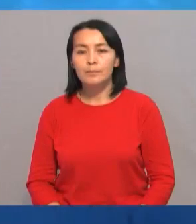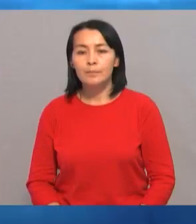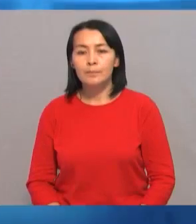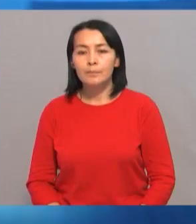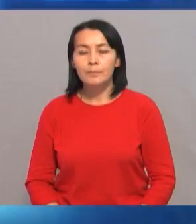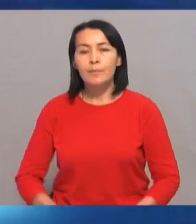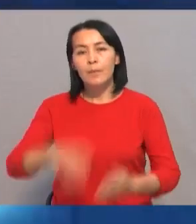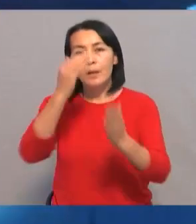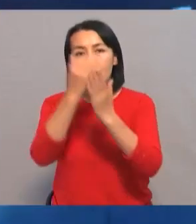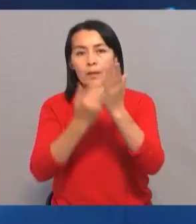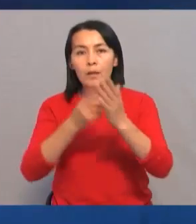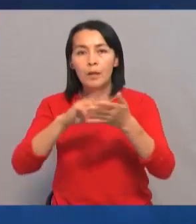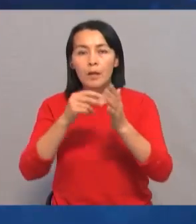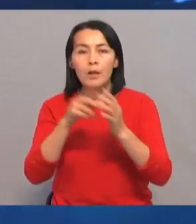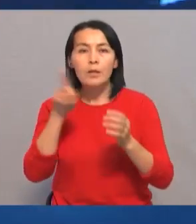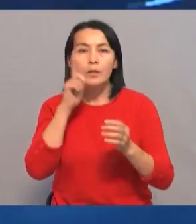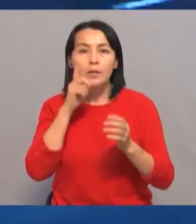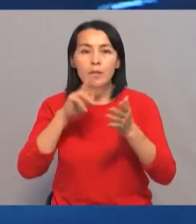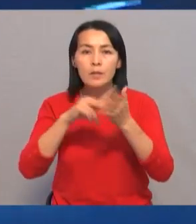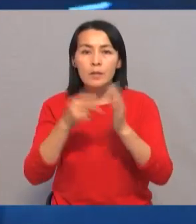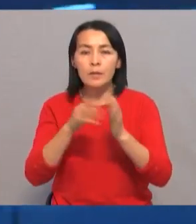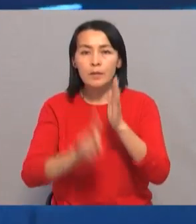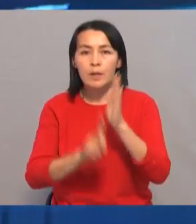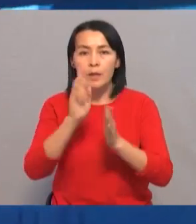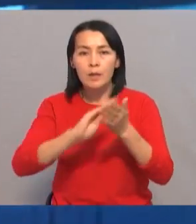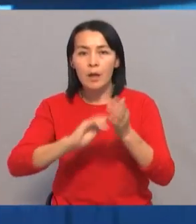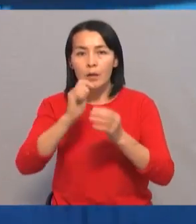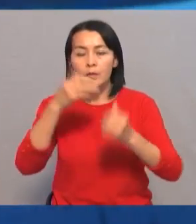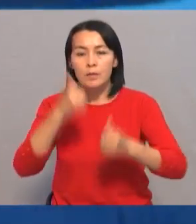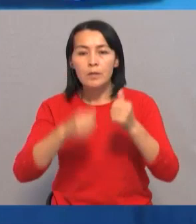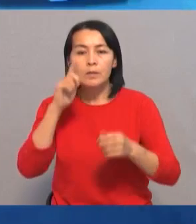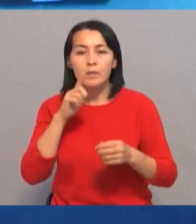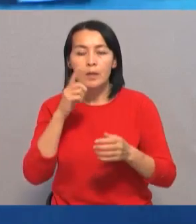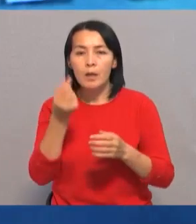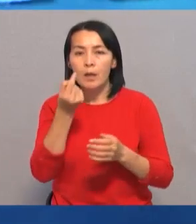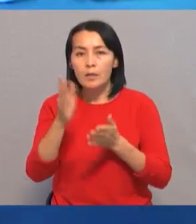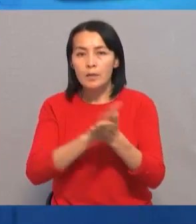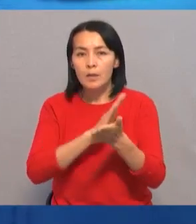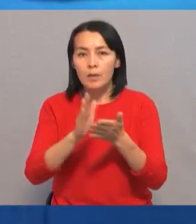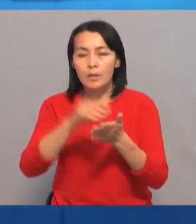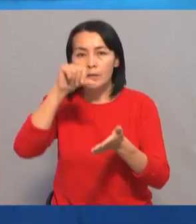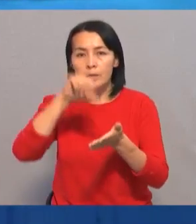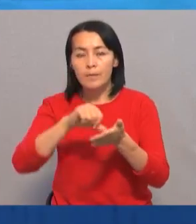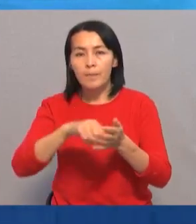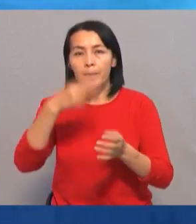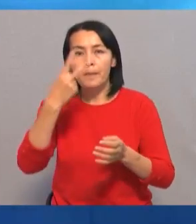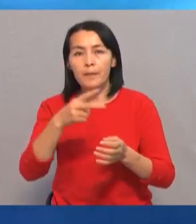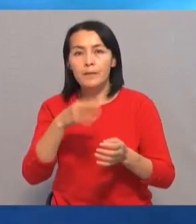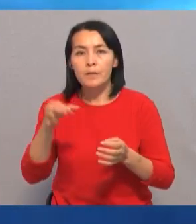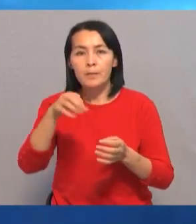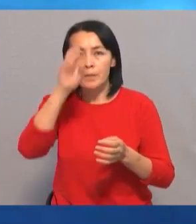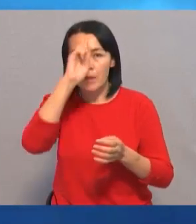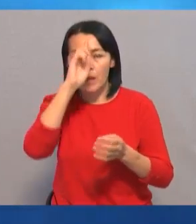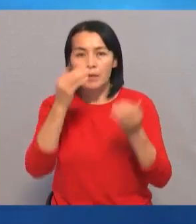В рамках проекта ЖАЗ-проект начался прием заявок на конкурс малых грантов. Прием документов ведется в 20 регионах